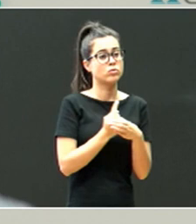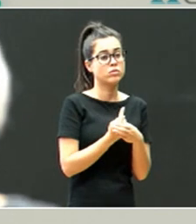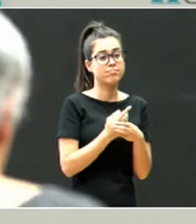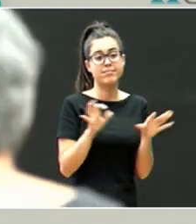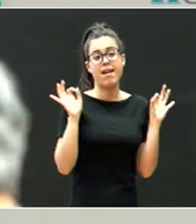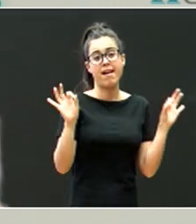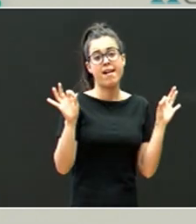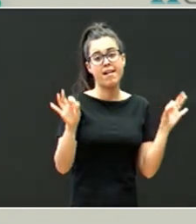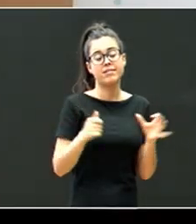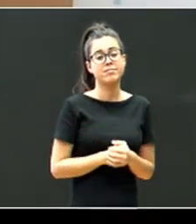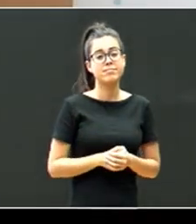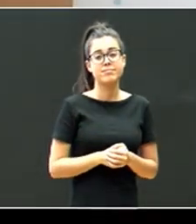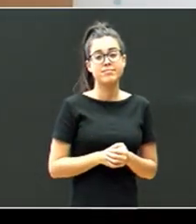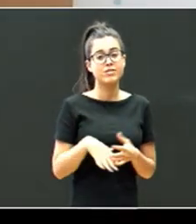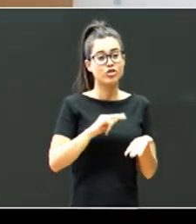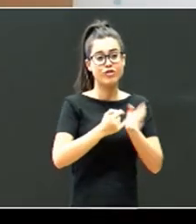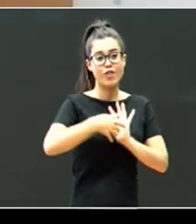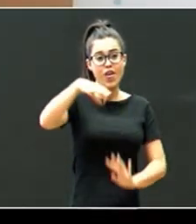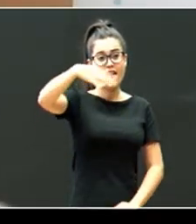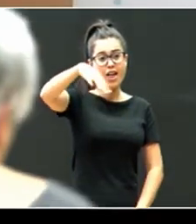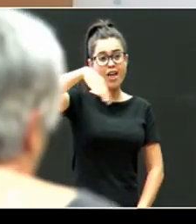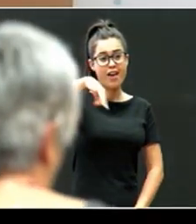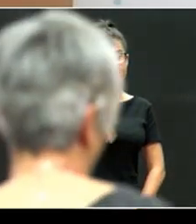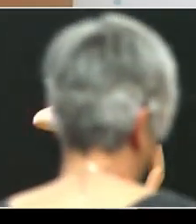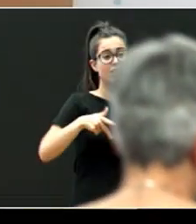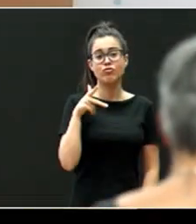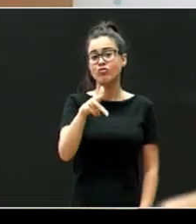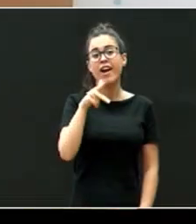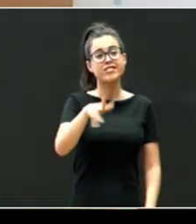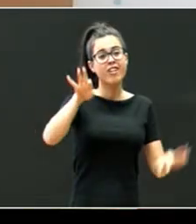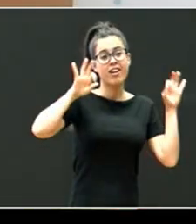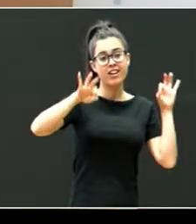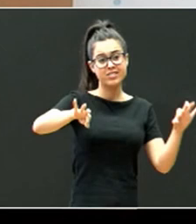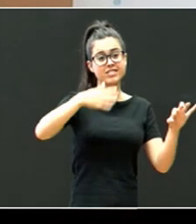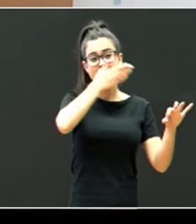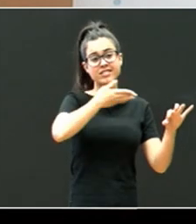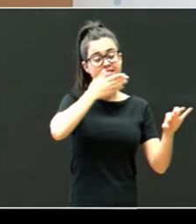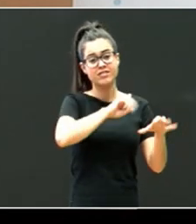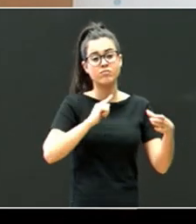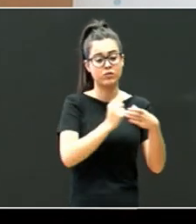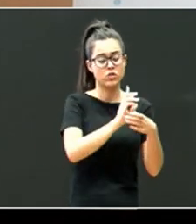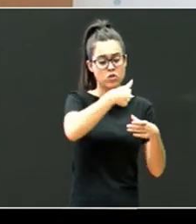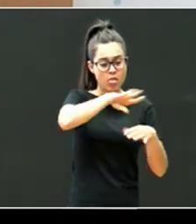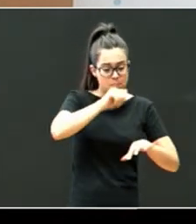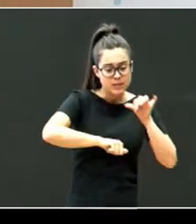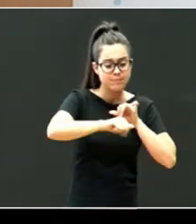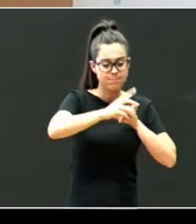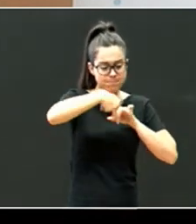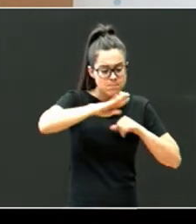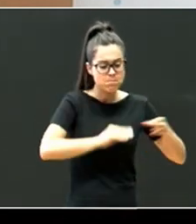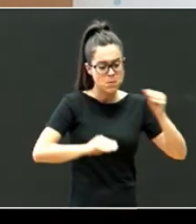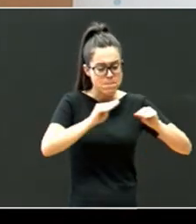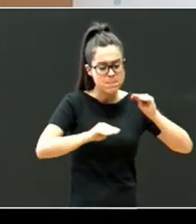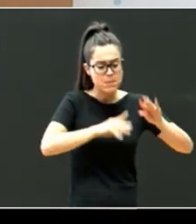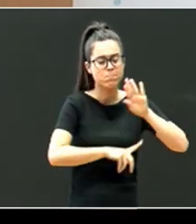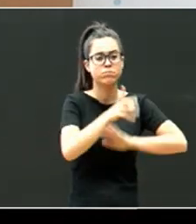horrela da, bide bakarra da, hortik, hortik, jume hartu, eskubideko kontua da, eta hortik, eri, kitzen, jume hartu, eta ikasle hauen,